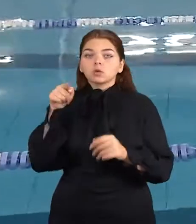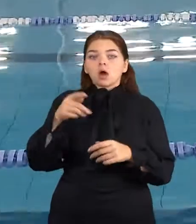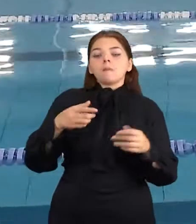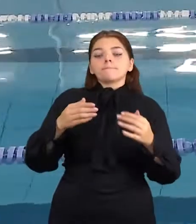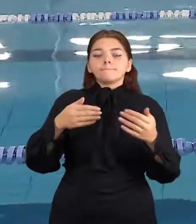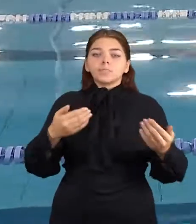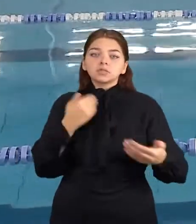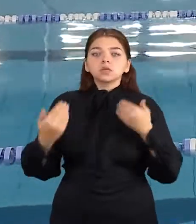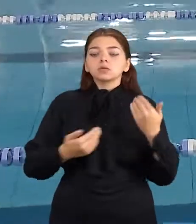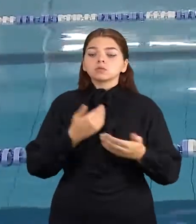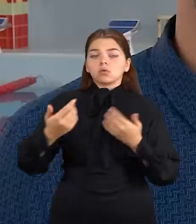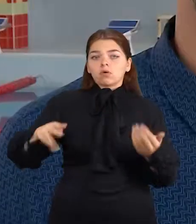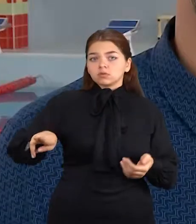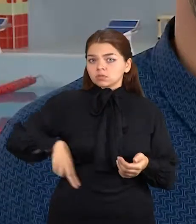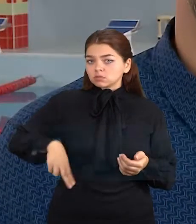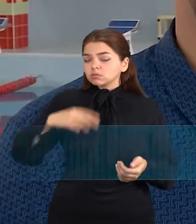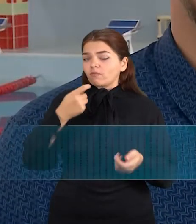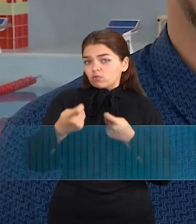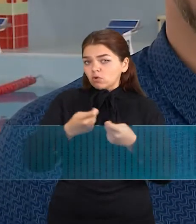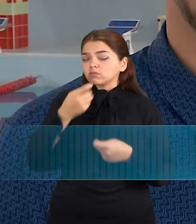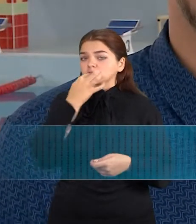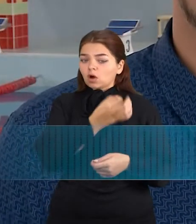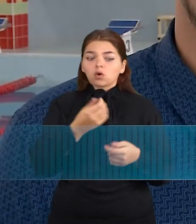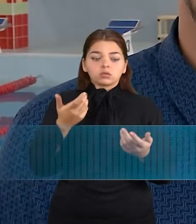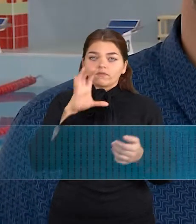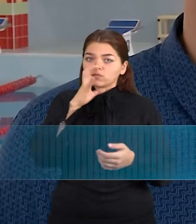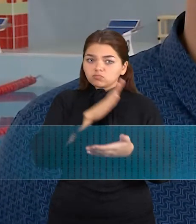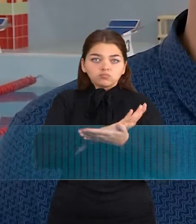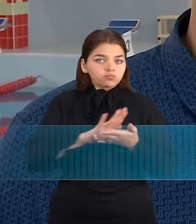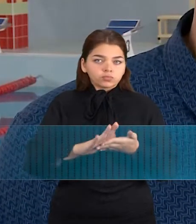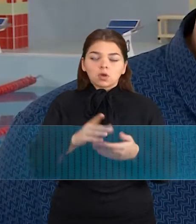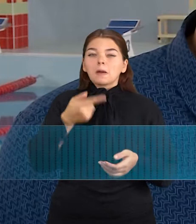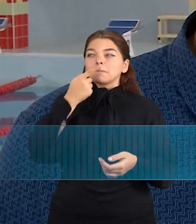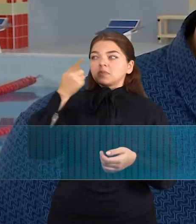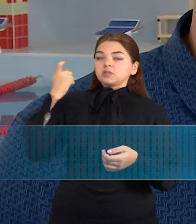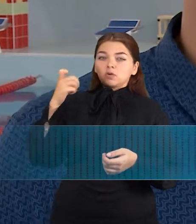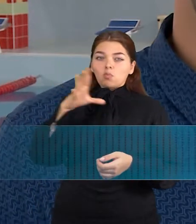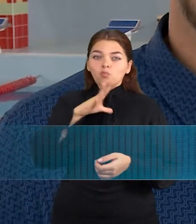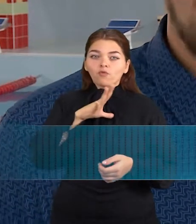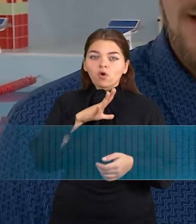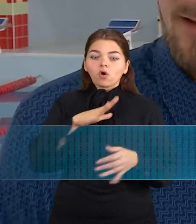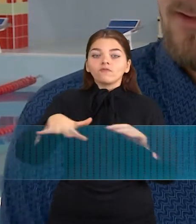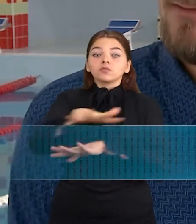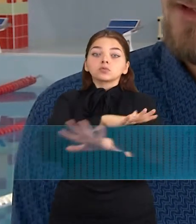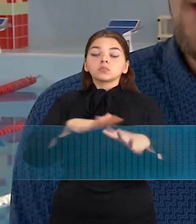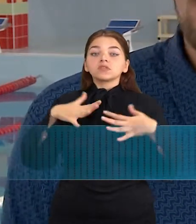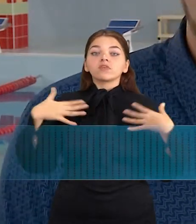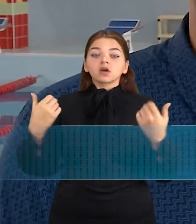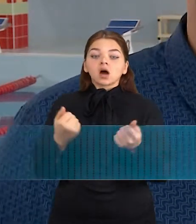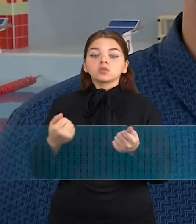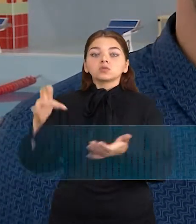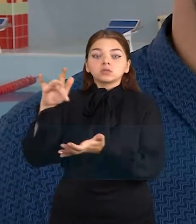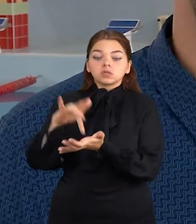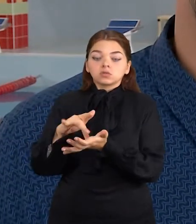baseino vandens būklė yra idealiai. Neseniai buvo padarytas praeitą savaitę visuomenės sveikato biuro. Vandens